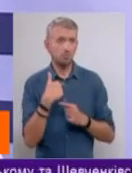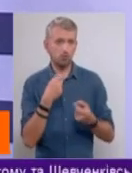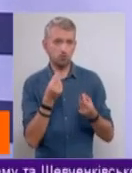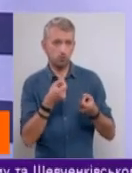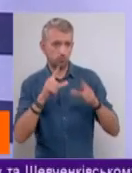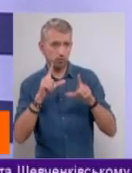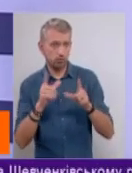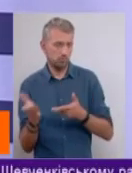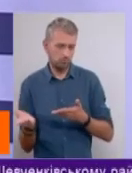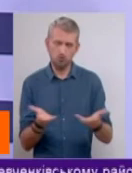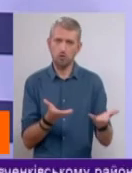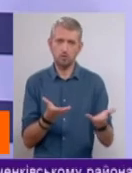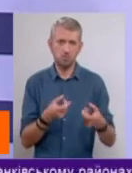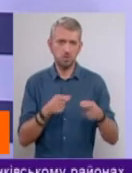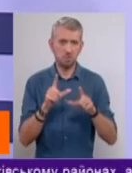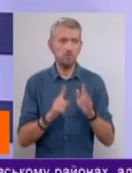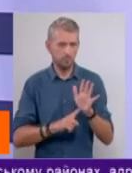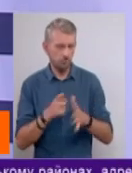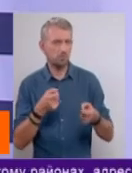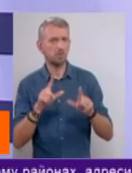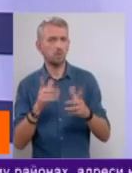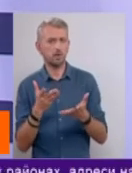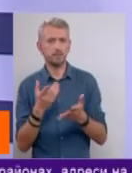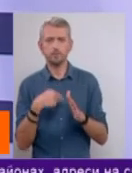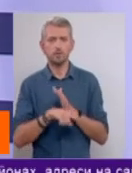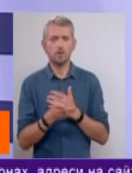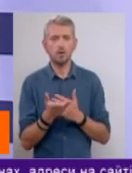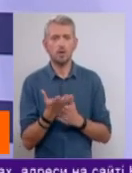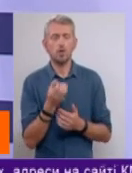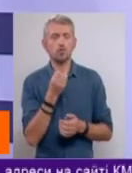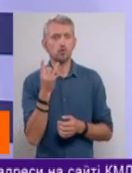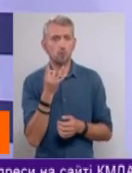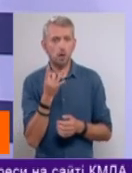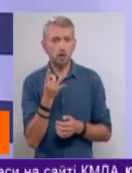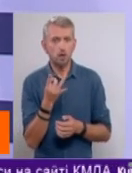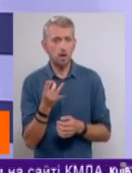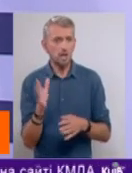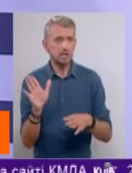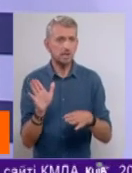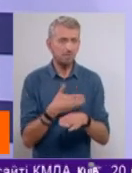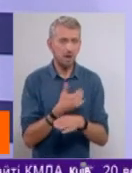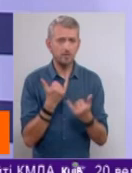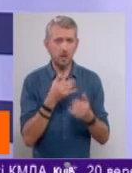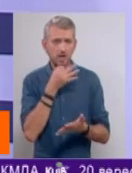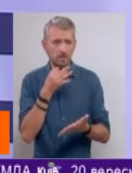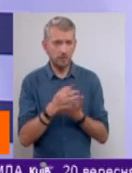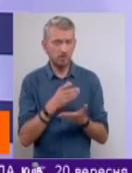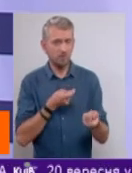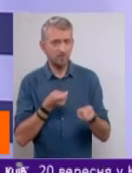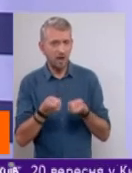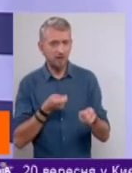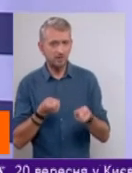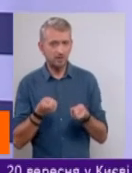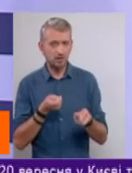Пожалуйста, піднімайте. Вот, начали піднімати. Ну, то есть, ще раз, снимати сейчас ответственность с власти, а